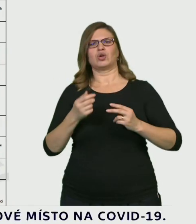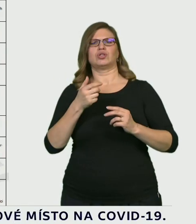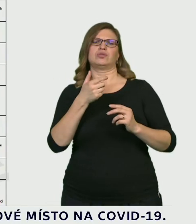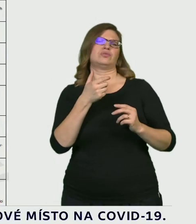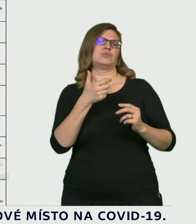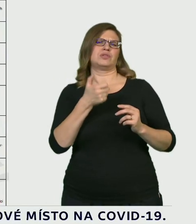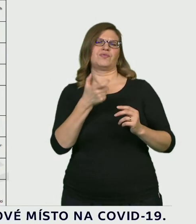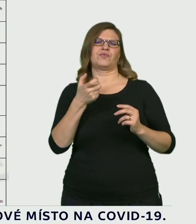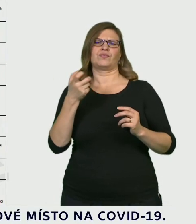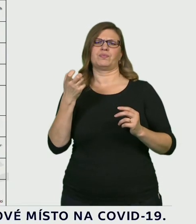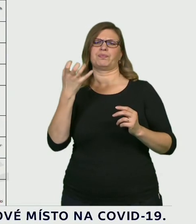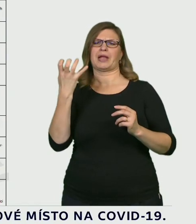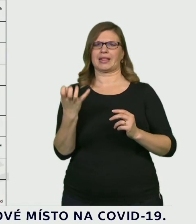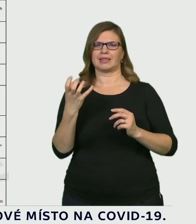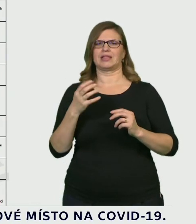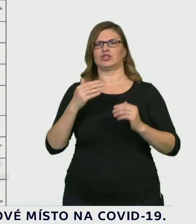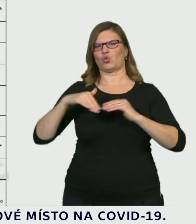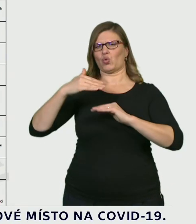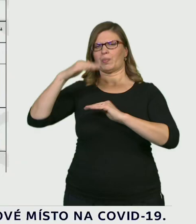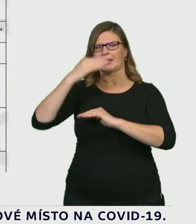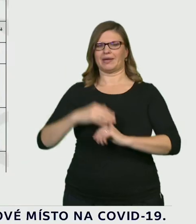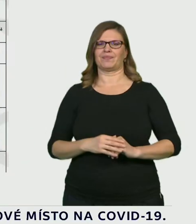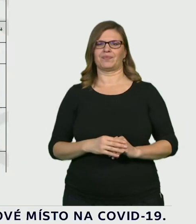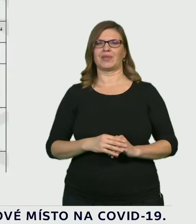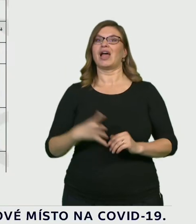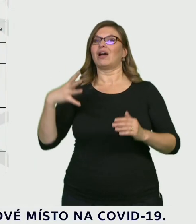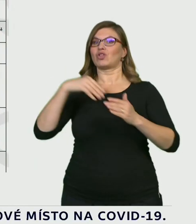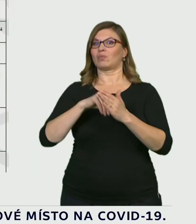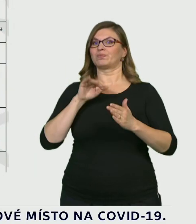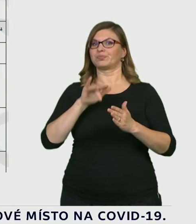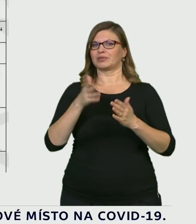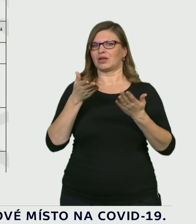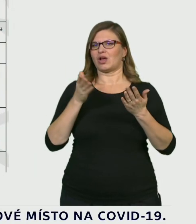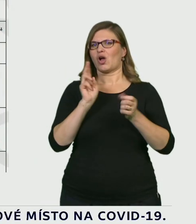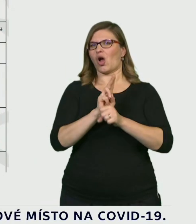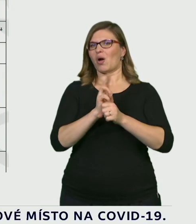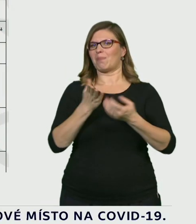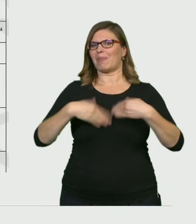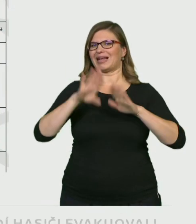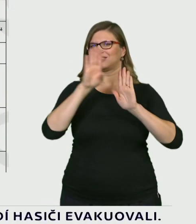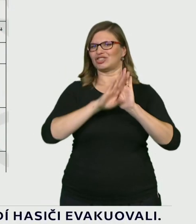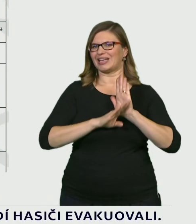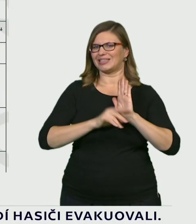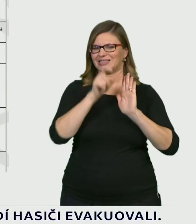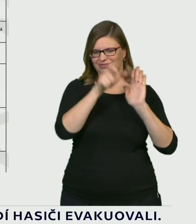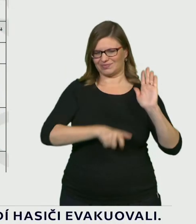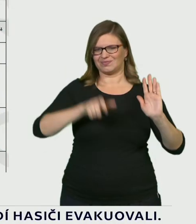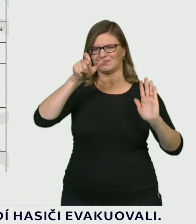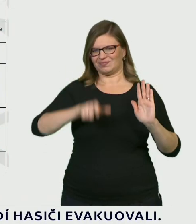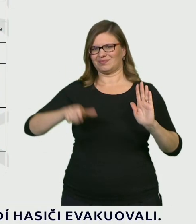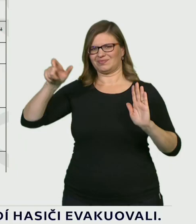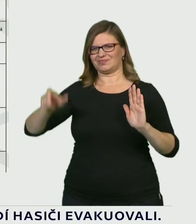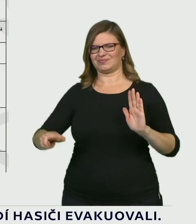a obsahují v obecné úrovni jednotlivá opatření. Tato opatření jsou potom